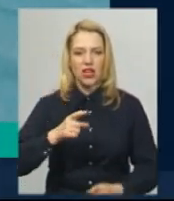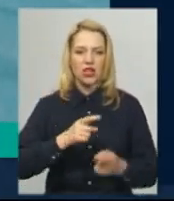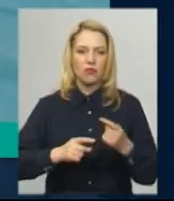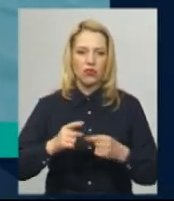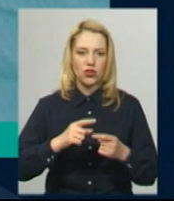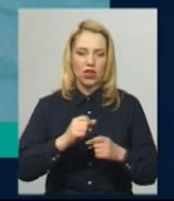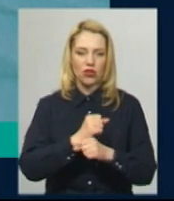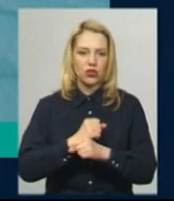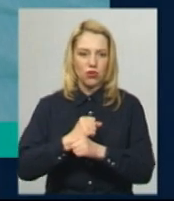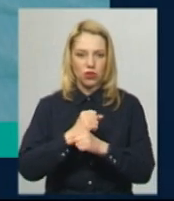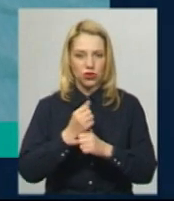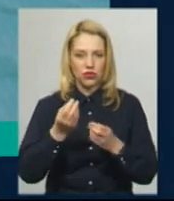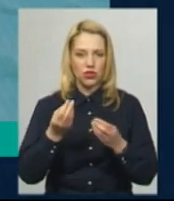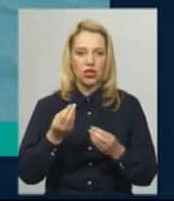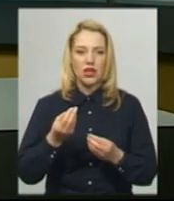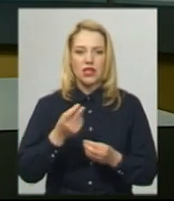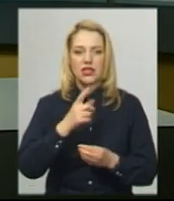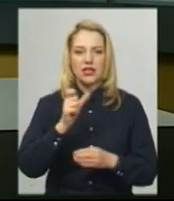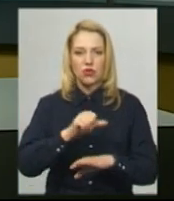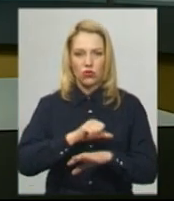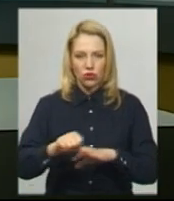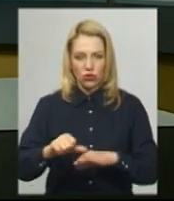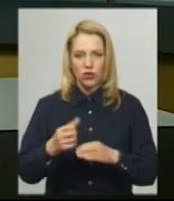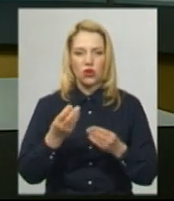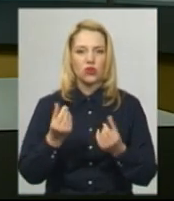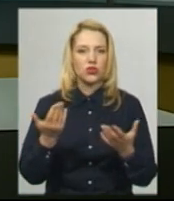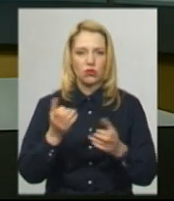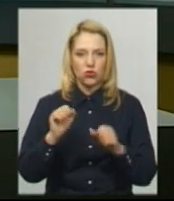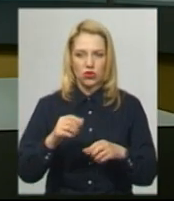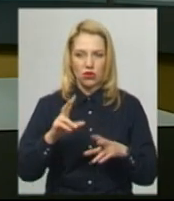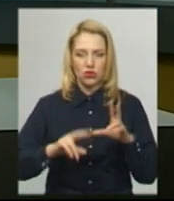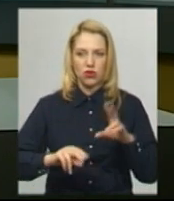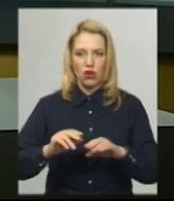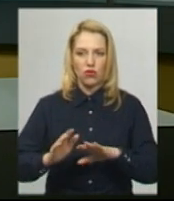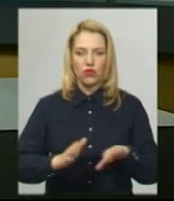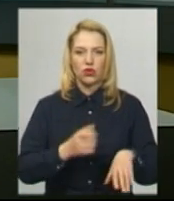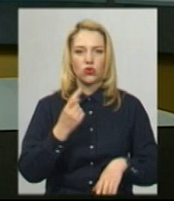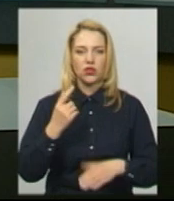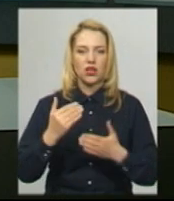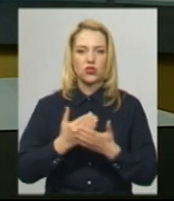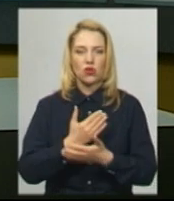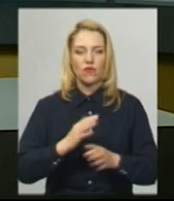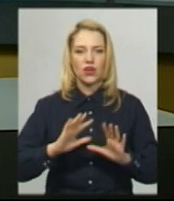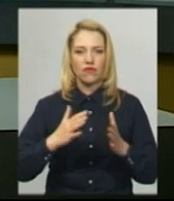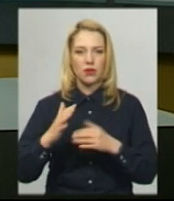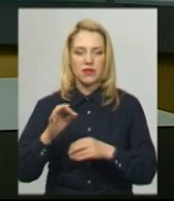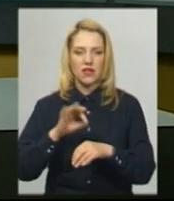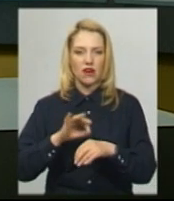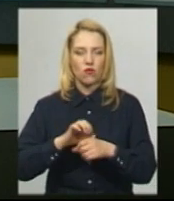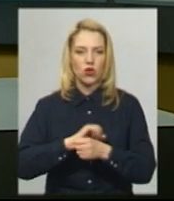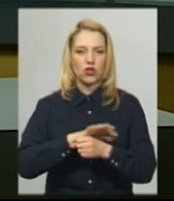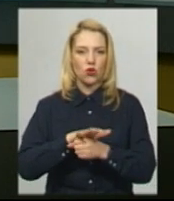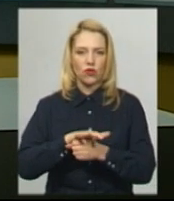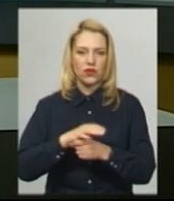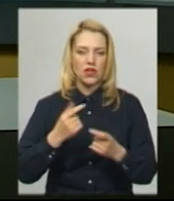компенсацію можна розраховувати. 11 нових випадків захворювання на ковід-19 підтвердили